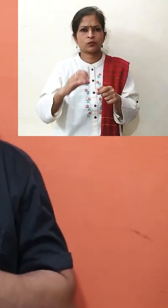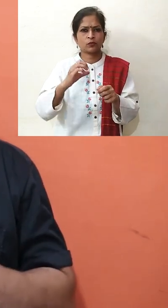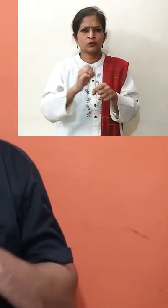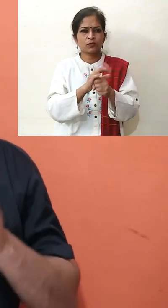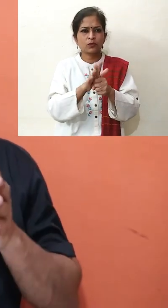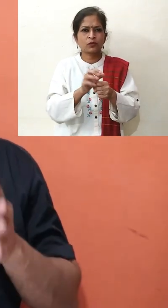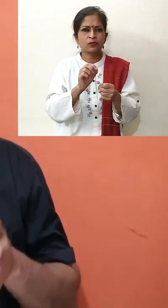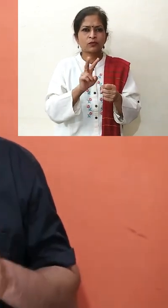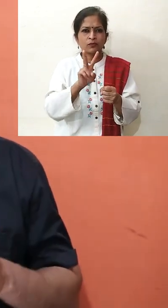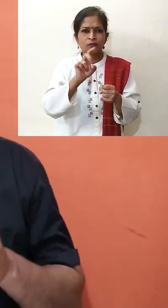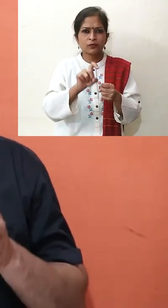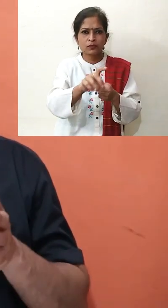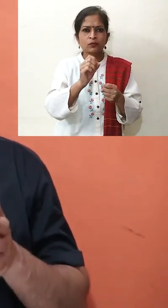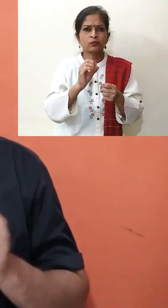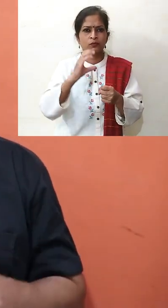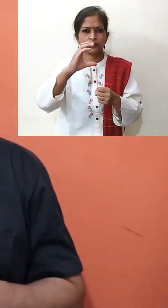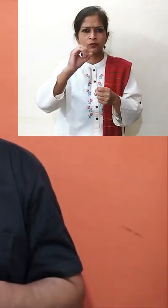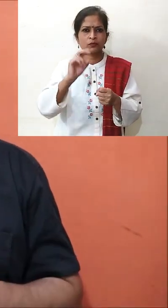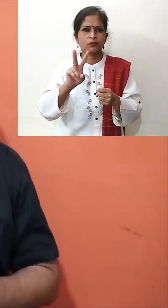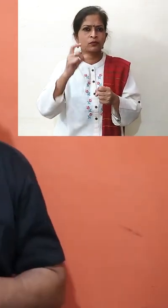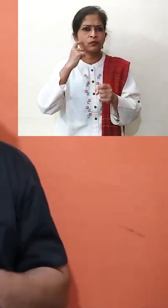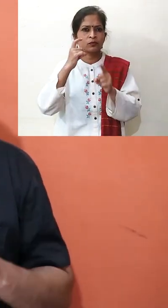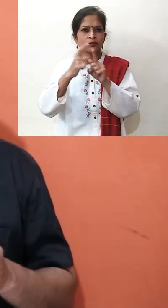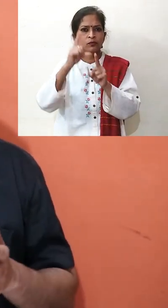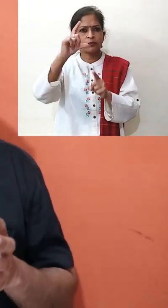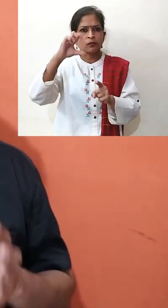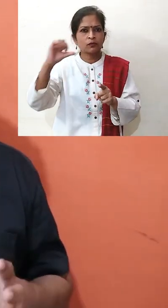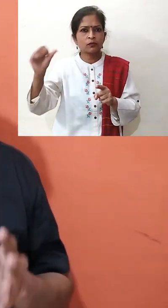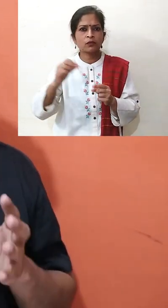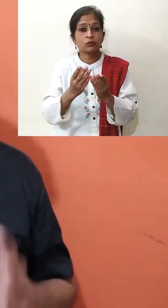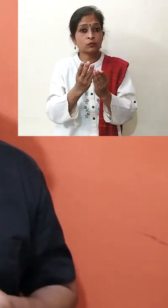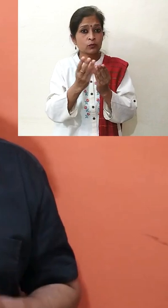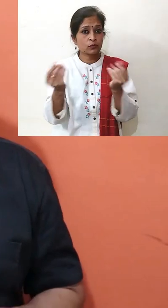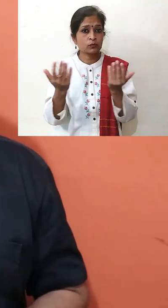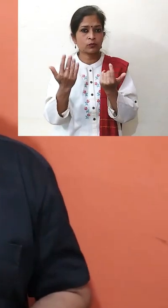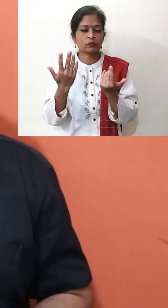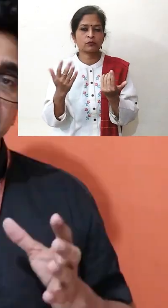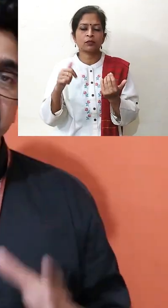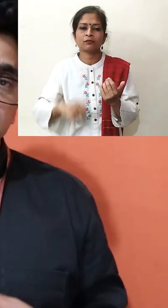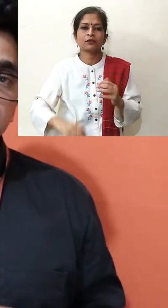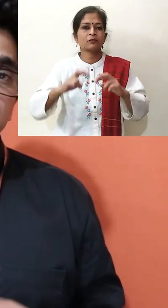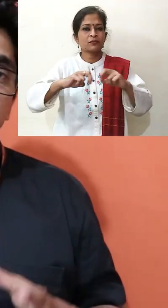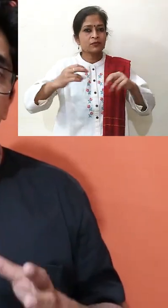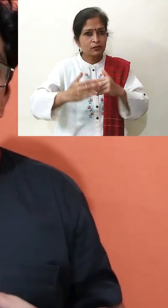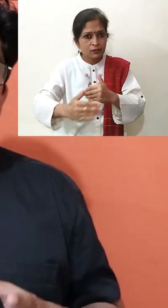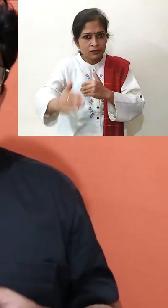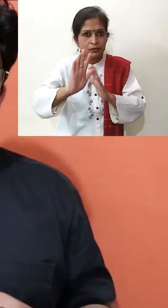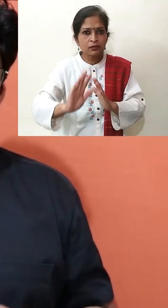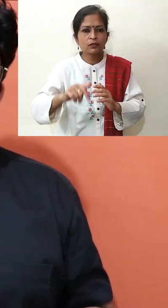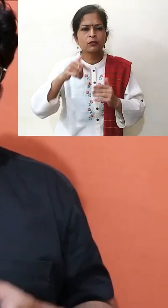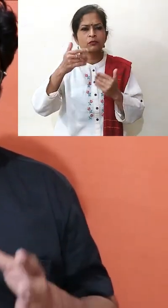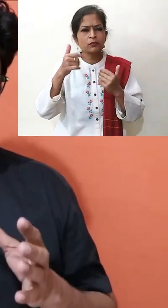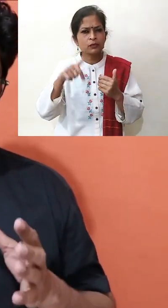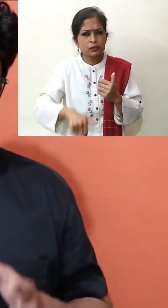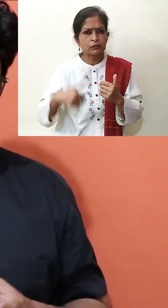नई कोरोना वाइरस या कोविड नाइंटिन का इलाज संभव है, अभी इस पर शोध जारी है, तक कोई